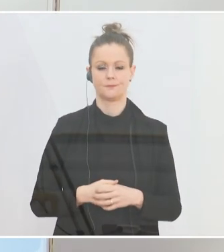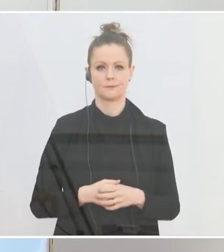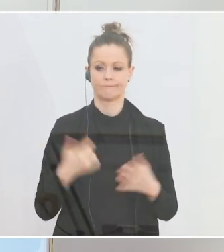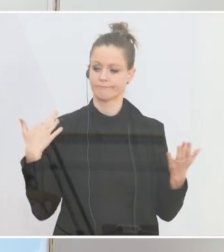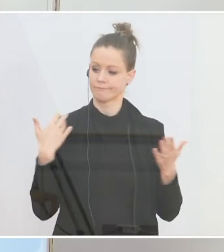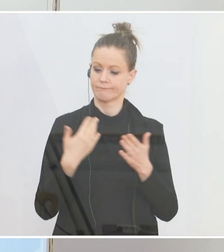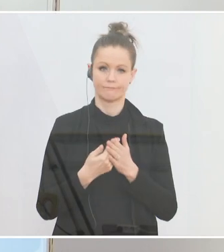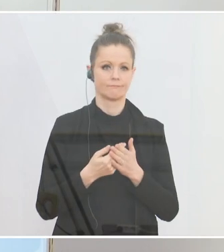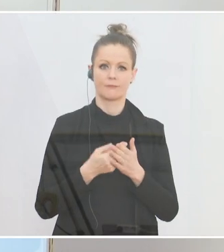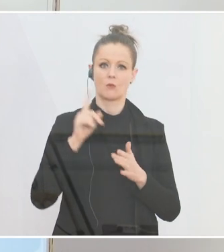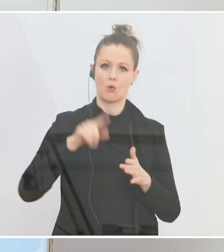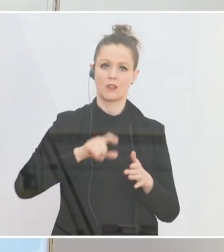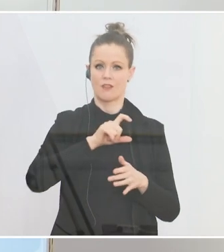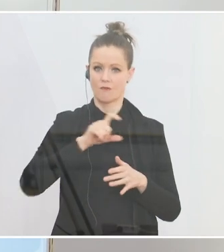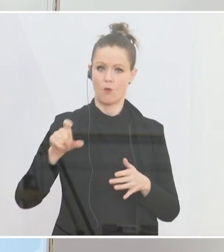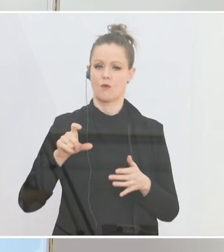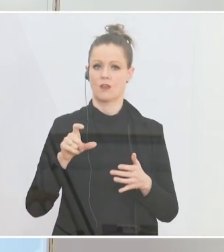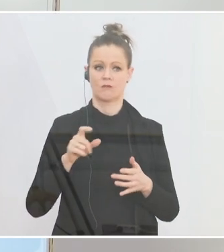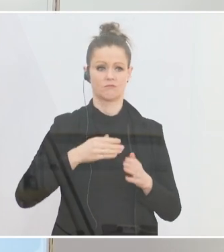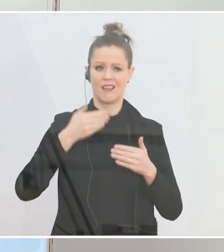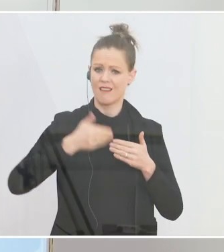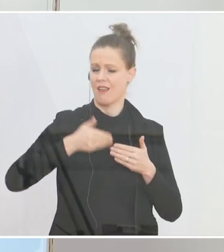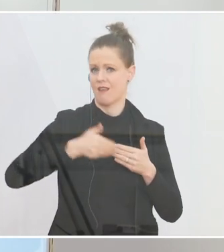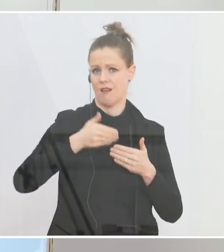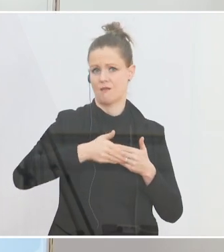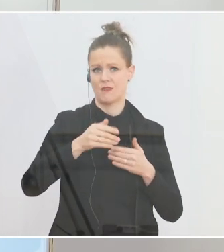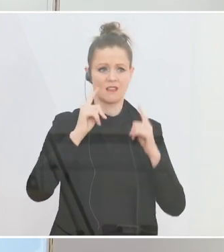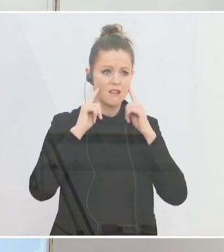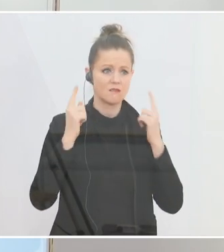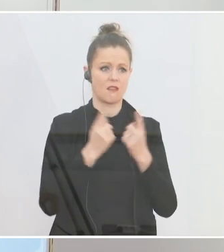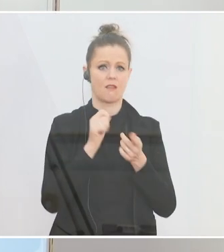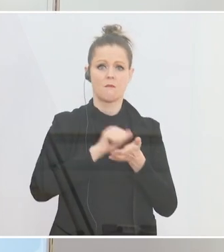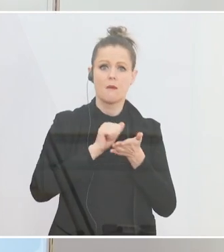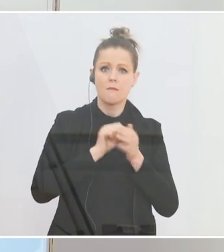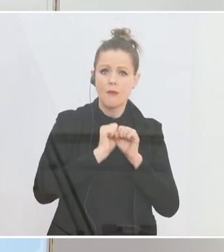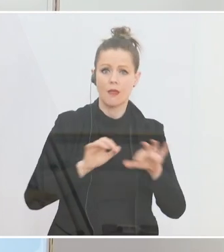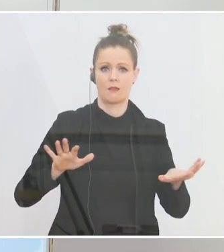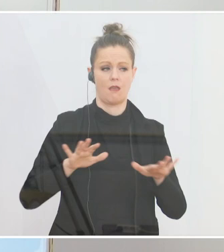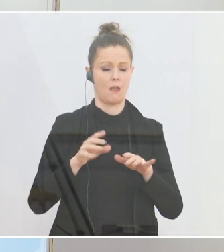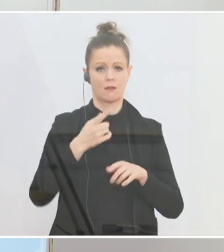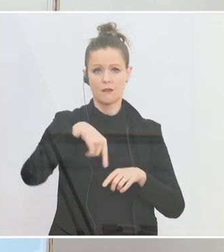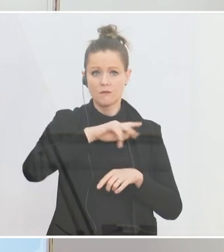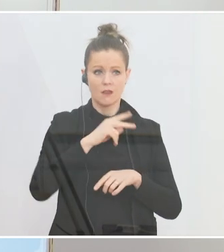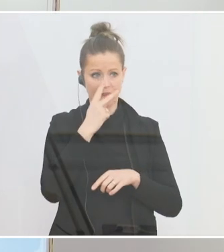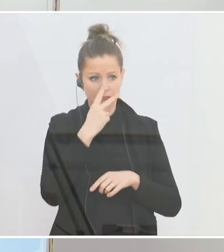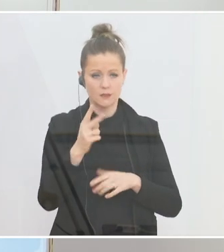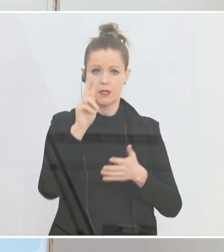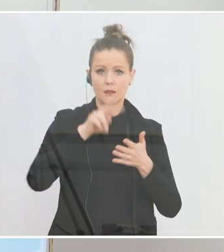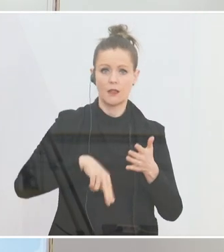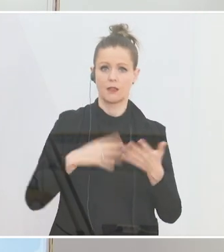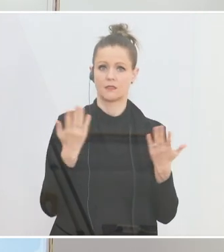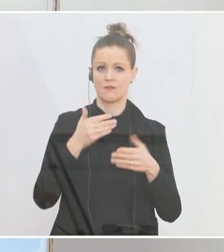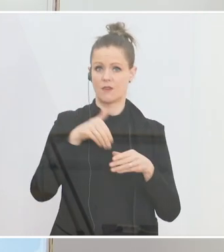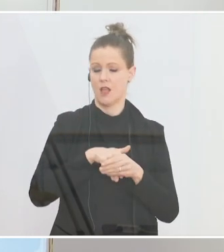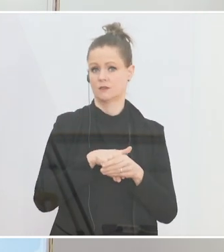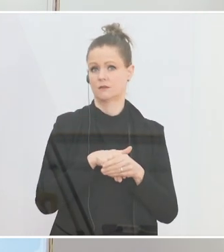Wochen und Monate, in denen wir regelmäßig auch in den Zeitungen, in der medialen Berichterstattung davon gelesen oder gesehen haben, dass